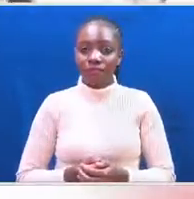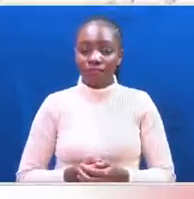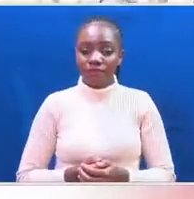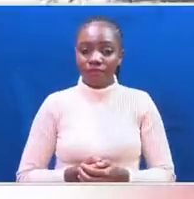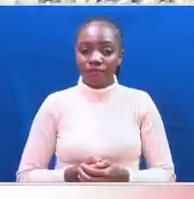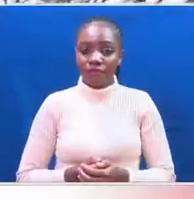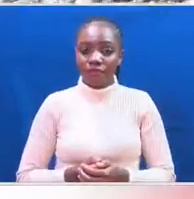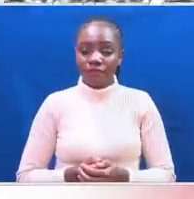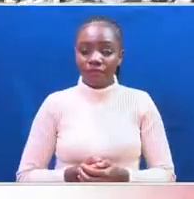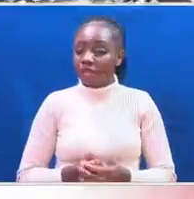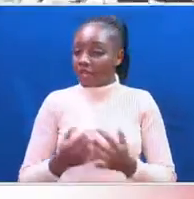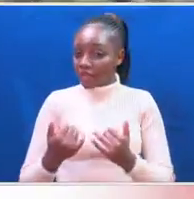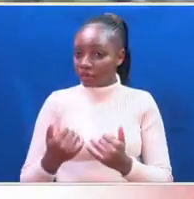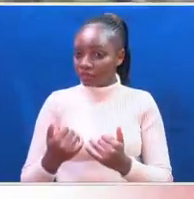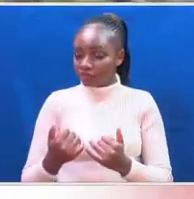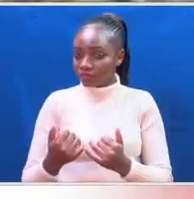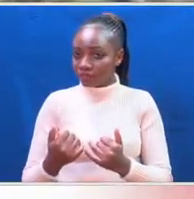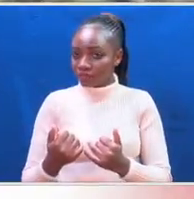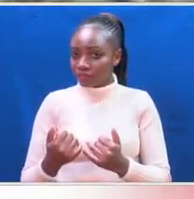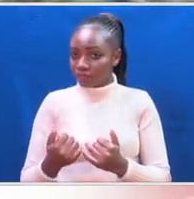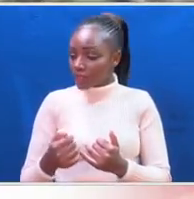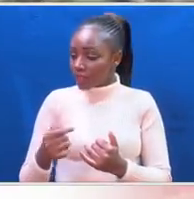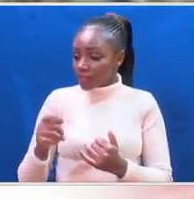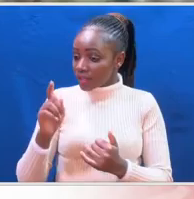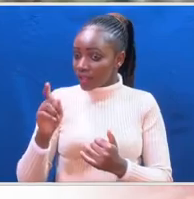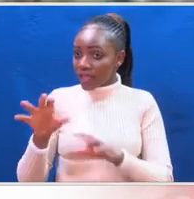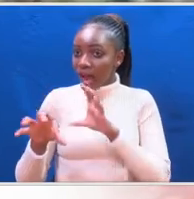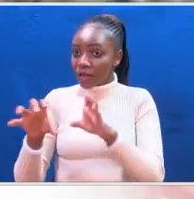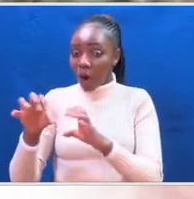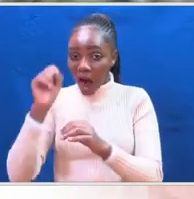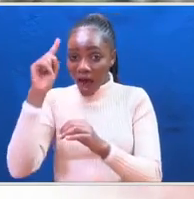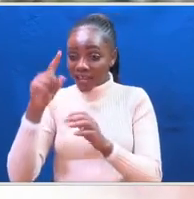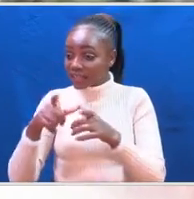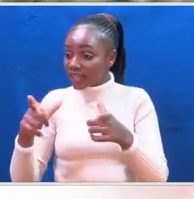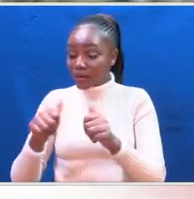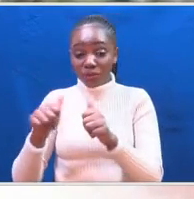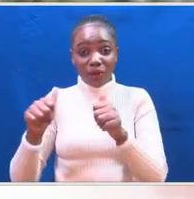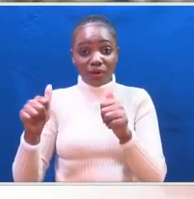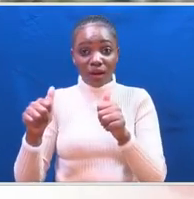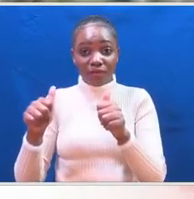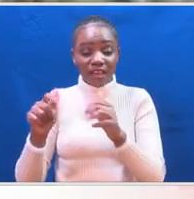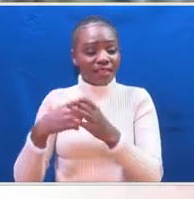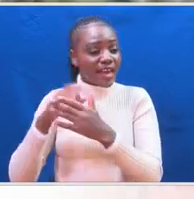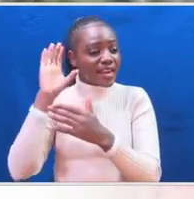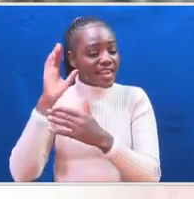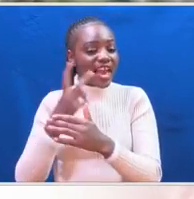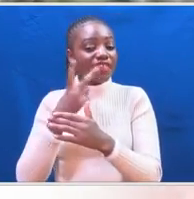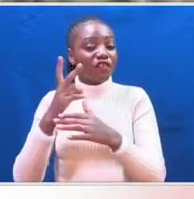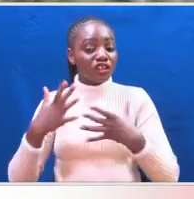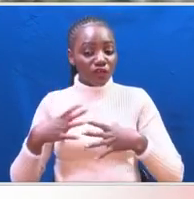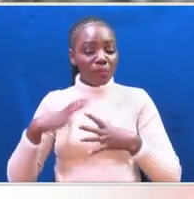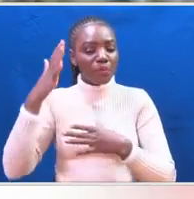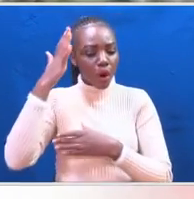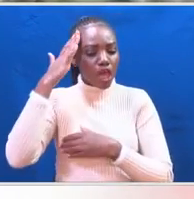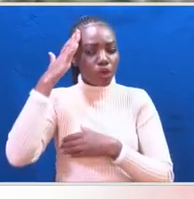world. Ukifaru, ukimuambia naelewa kiswairi mzuri. Ukimuida ni ya kuamba yae ni muelefu, anasikia sauti ya wale watu ambayo,